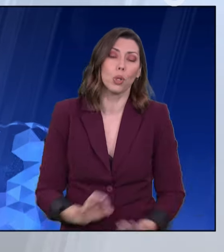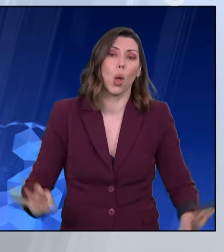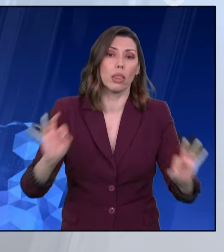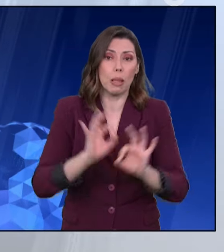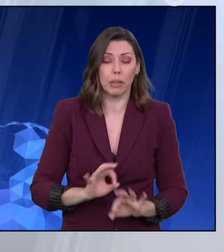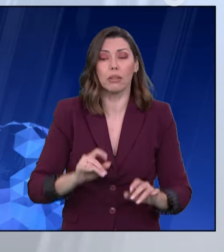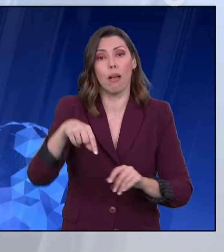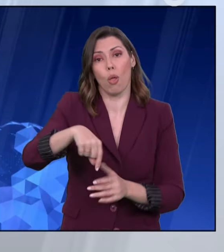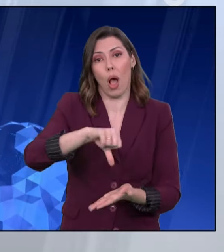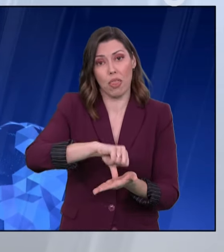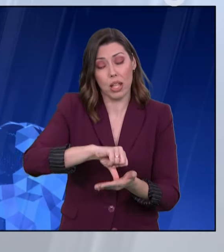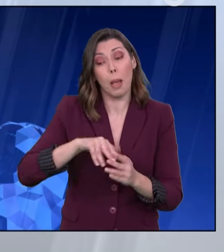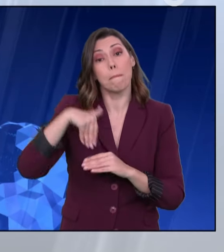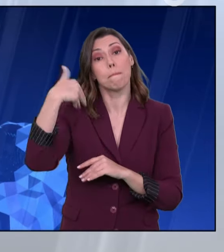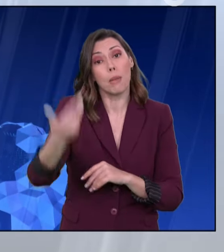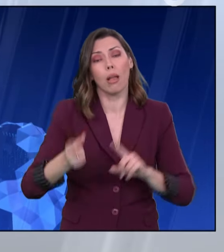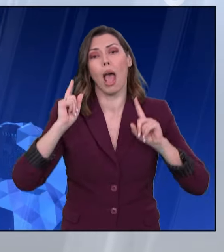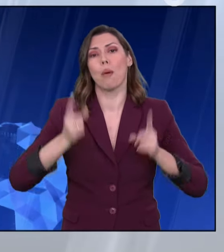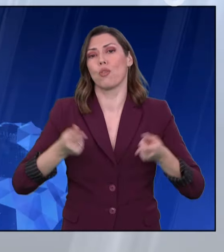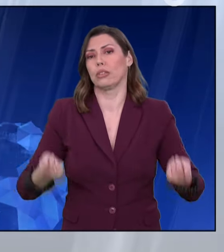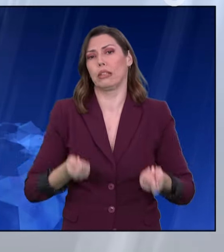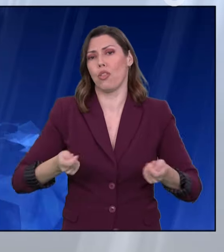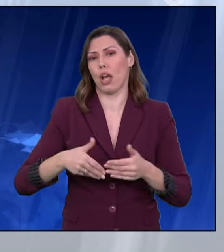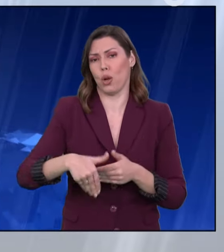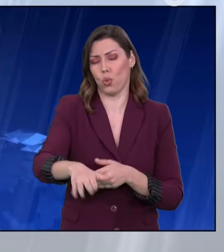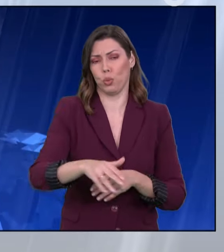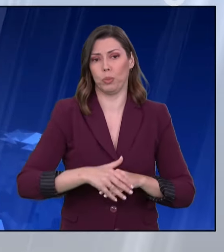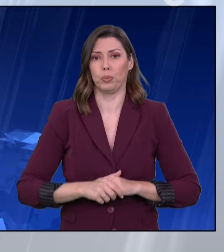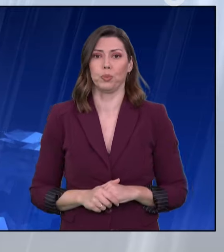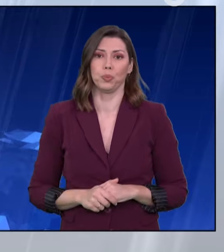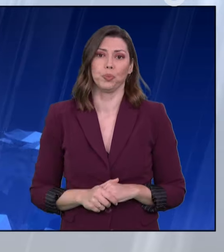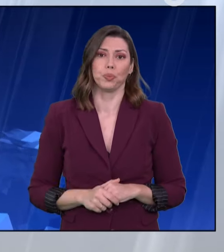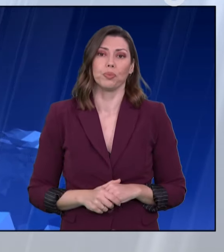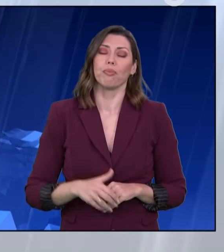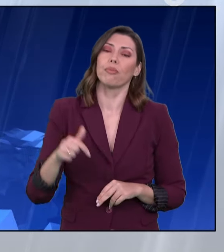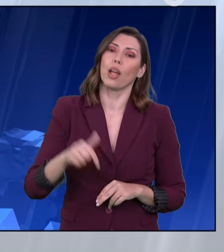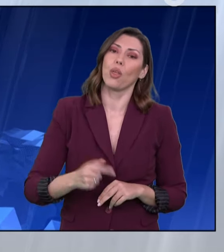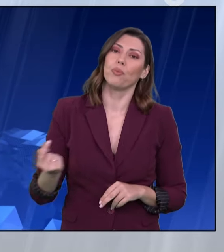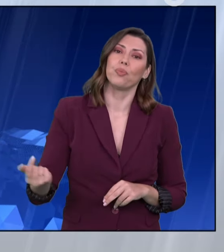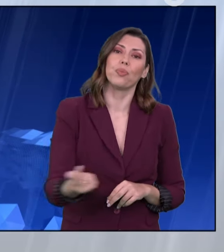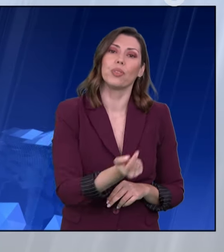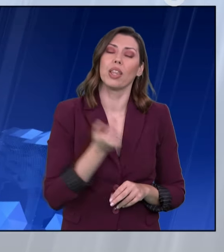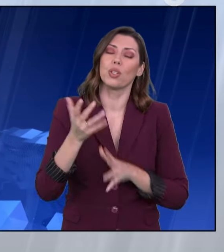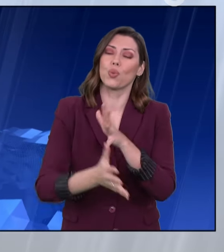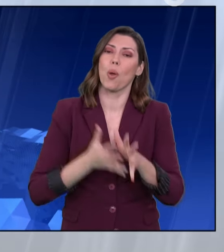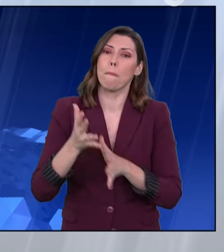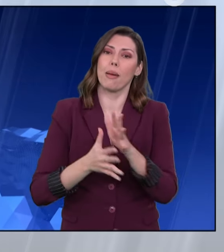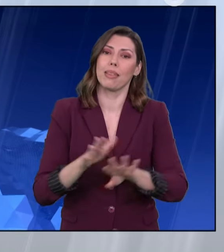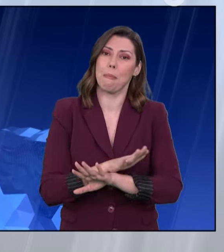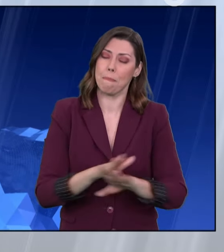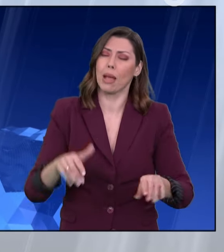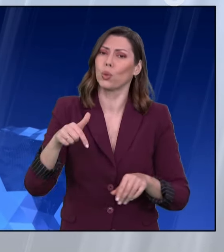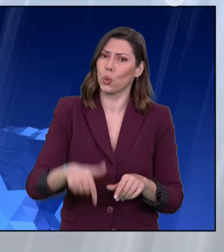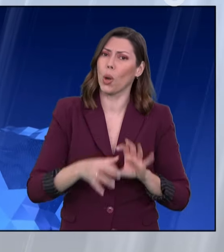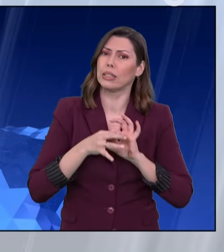οποίου οι αγρότες θα αποφασίσουν τις επόμενες κινήσεις τους. Στο σημείο αυτό το δελτίο μας για την νοηματική γλώσσα ολοκληρώθηκε.